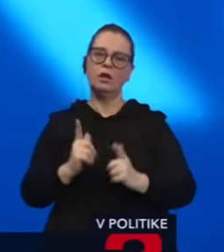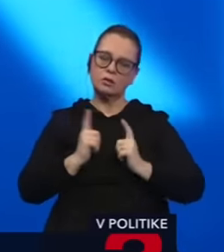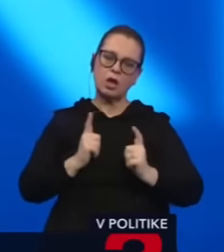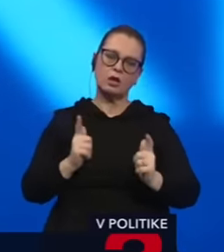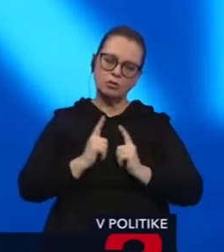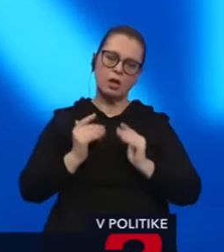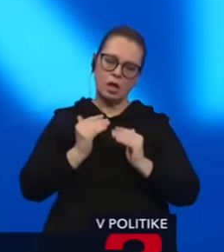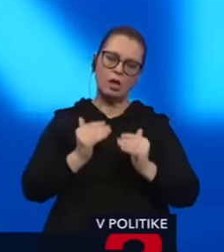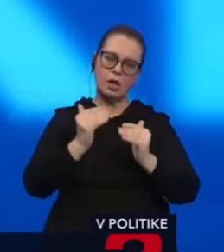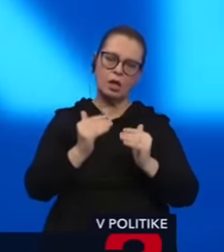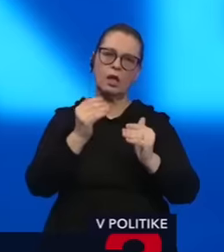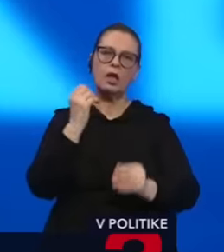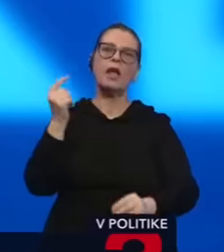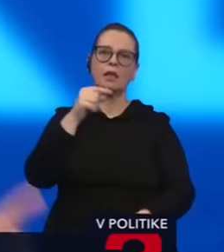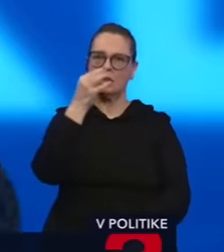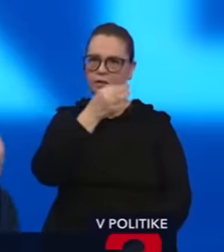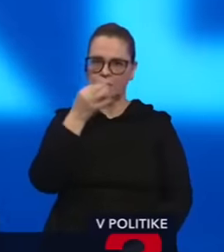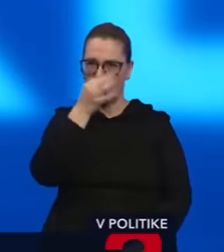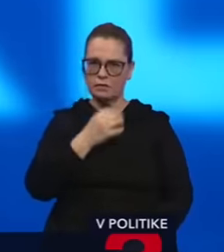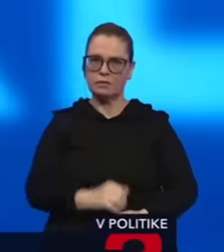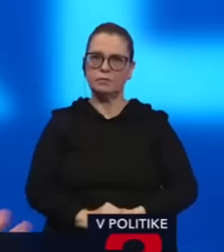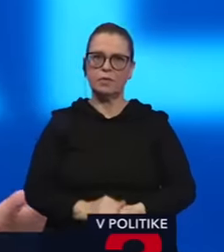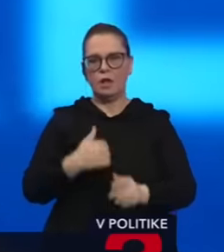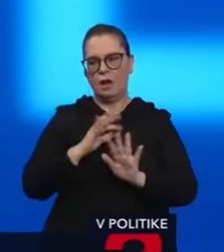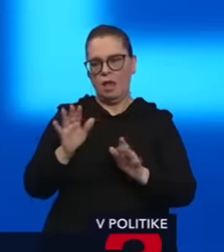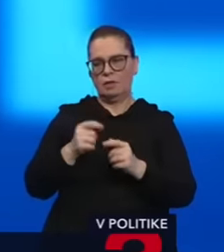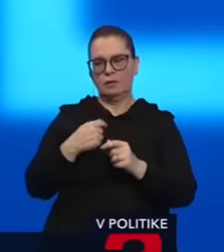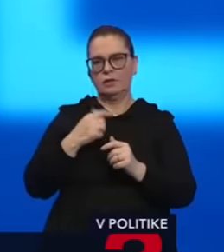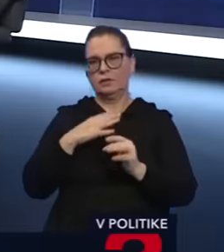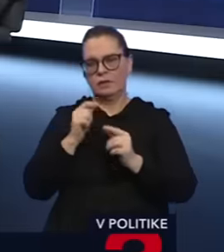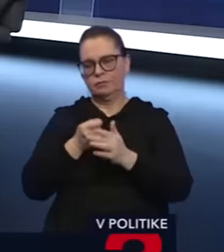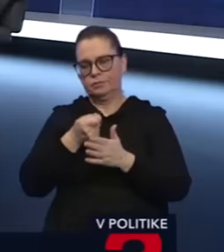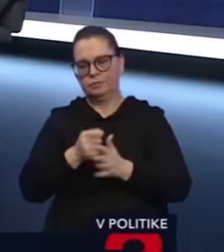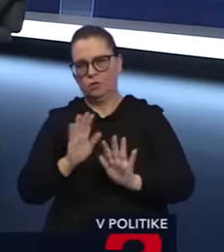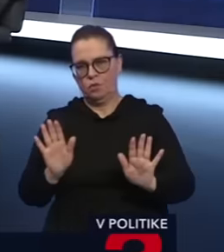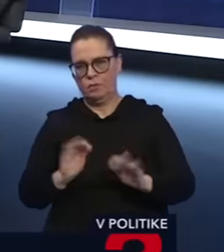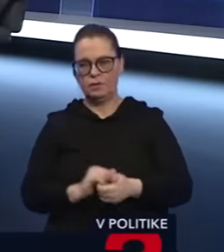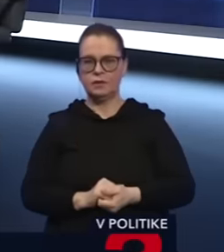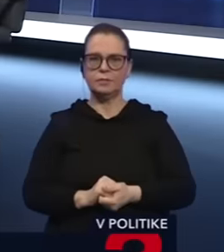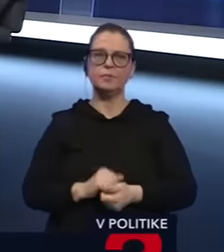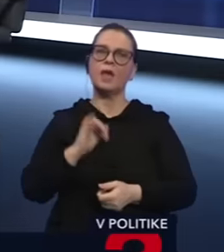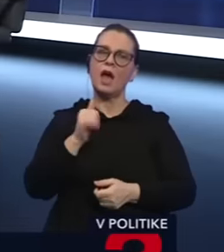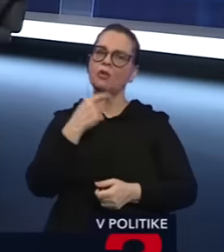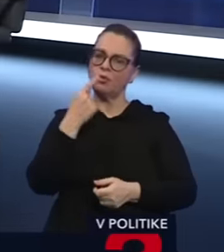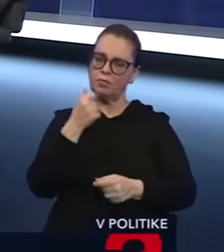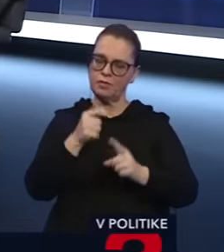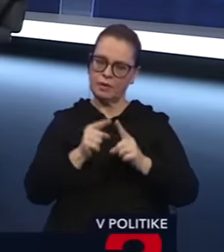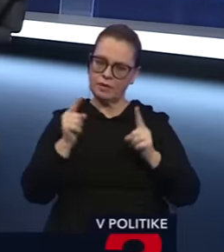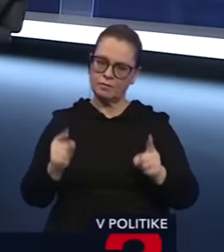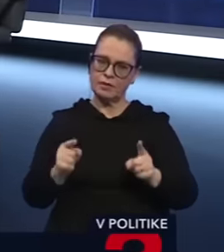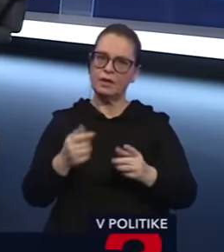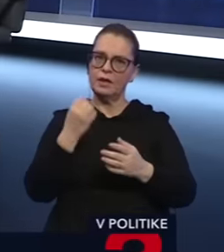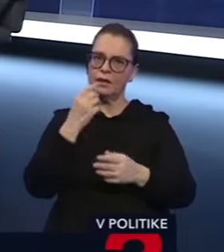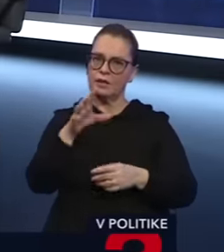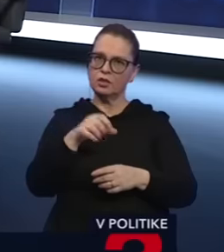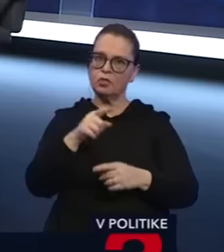testovacími centrami. Ja len nám rago toho, aby sme boli vyváženi. A dopoviem jednou vetou, že ak si